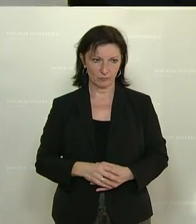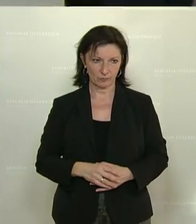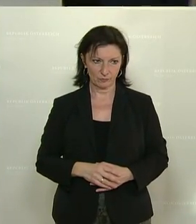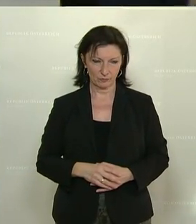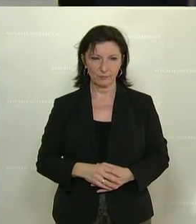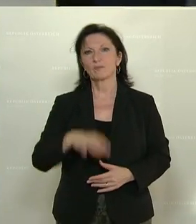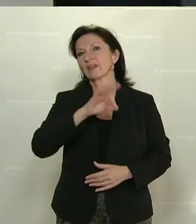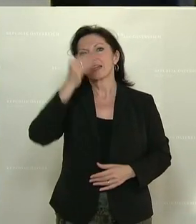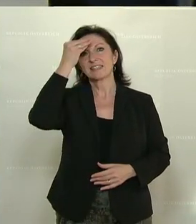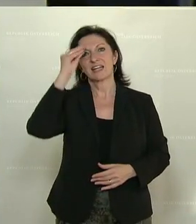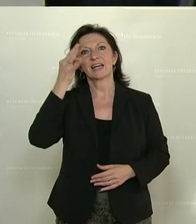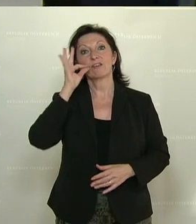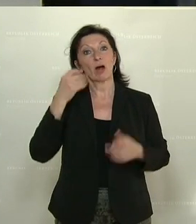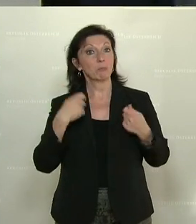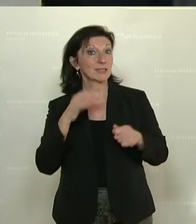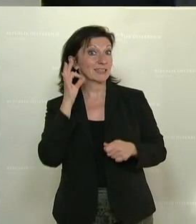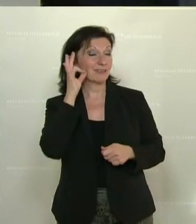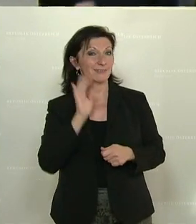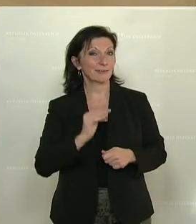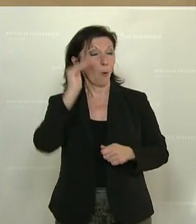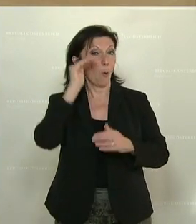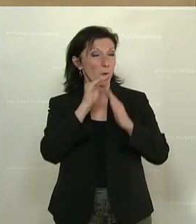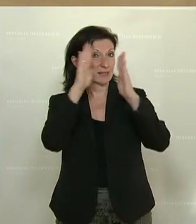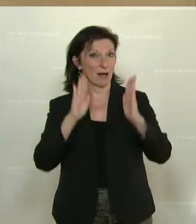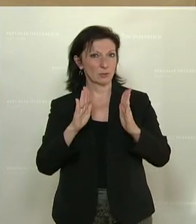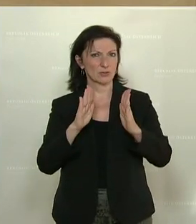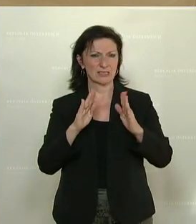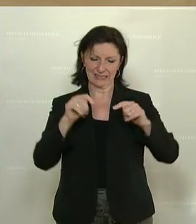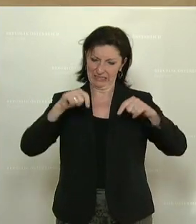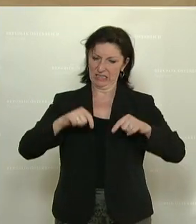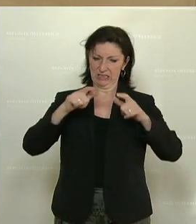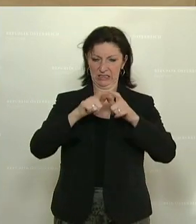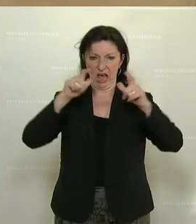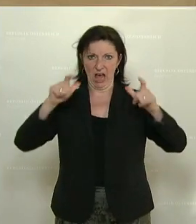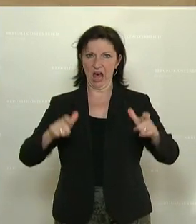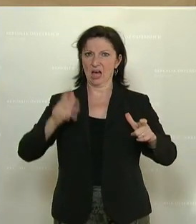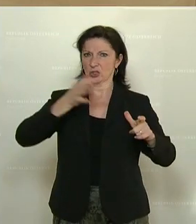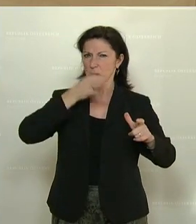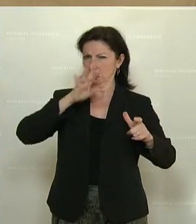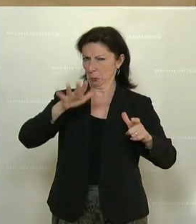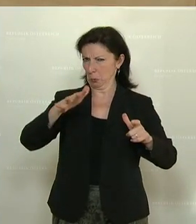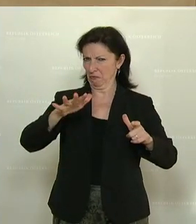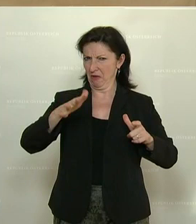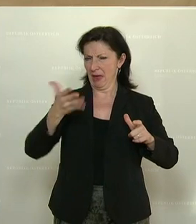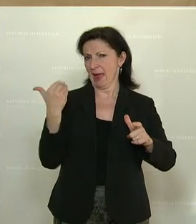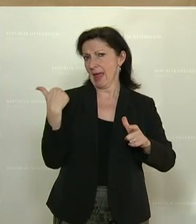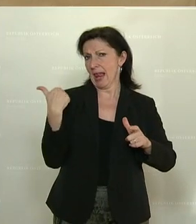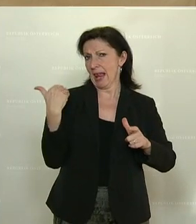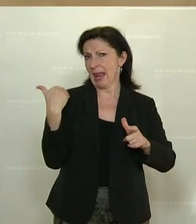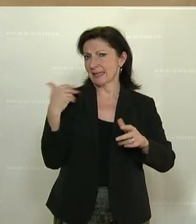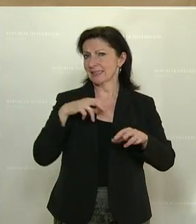Sehr geehrte Frau Präsidentin, Hohes Haus, an diesem Pulte sprach, knapp vor Ende der letzten